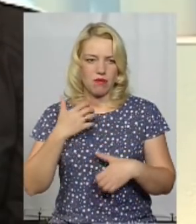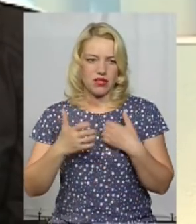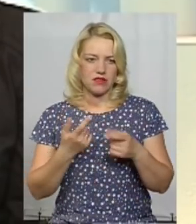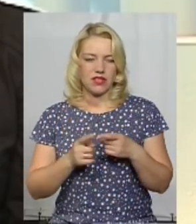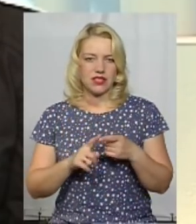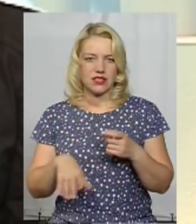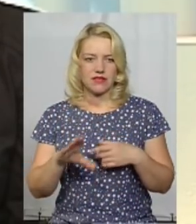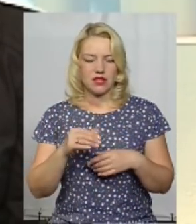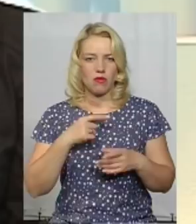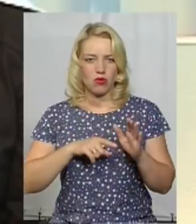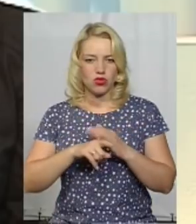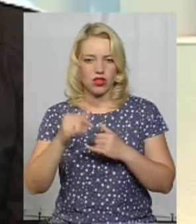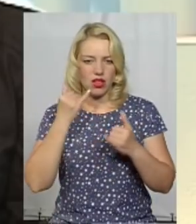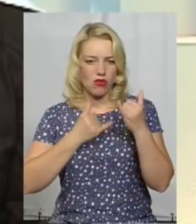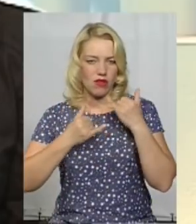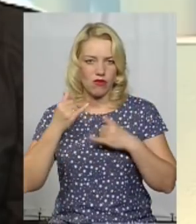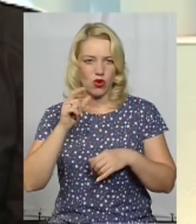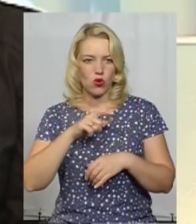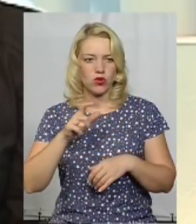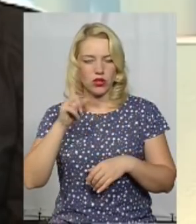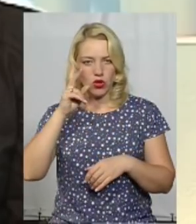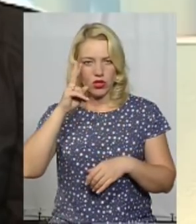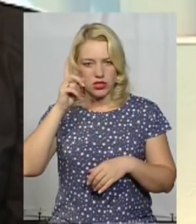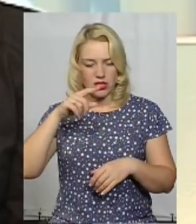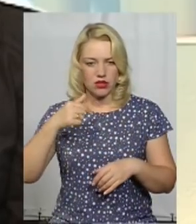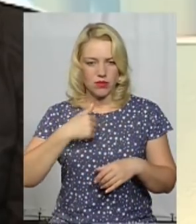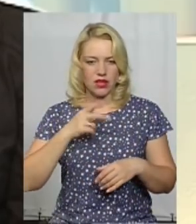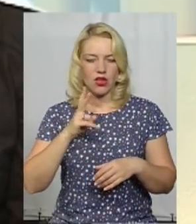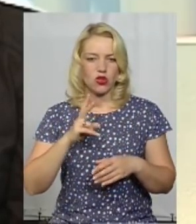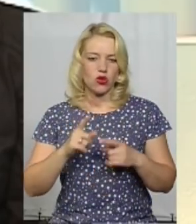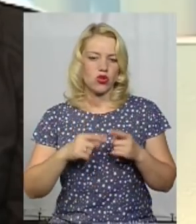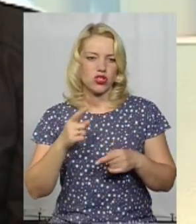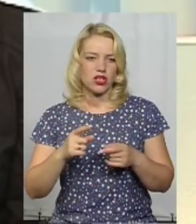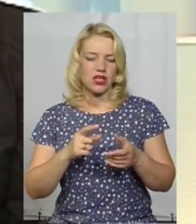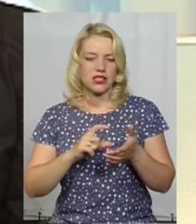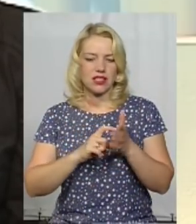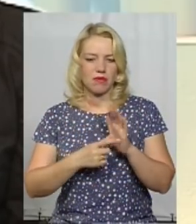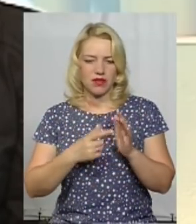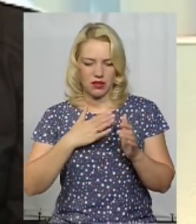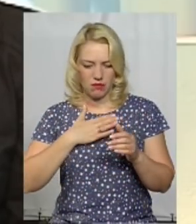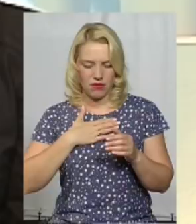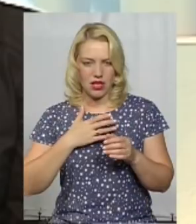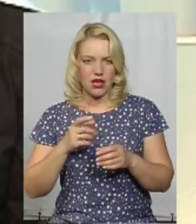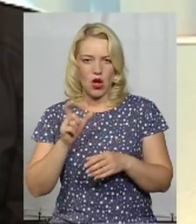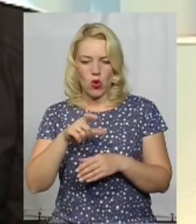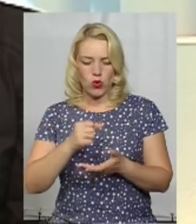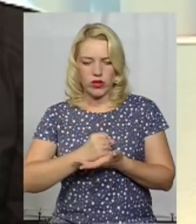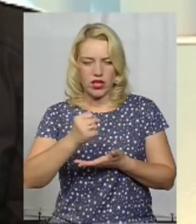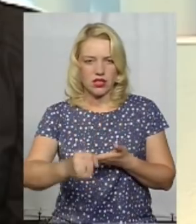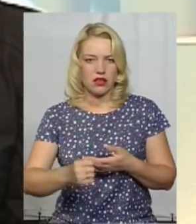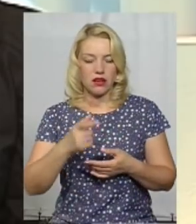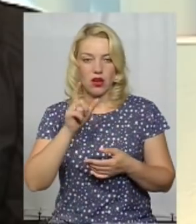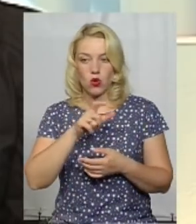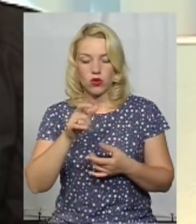мені вже почали телефонувати люди, які знають мене, які через мій кабінет селили людей. І вони дивуються тому, і вони